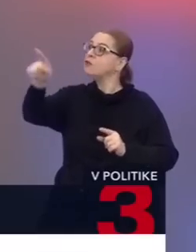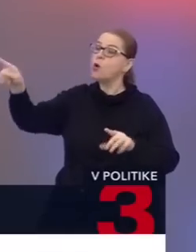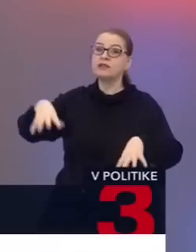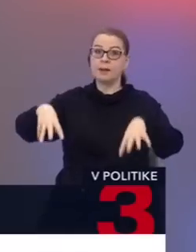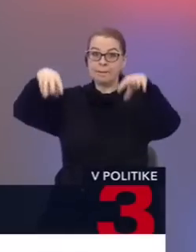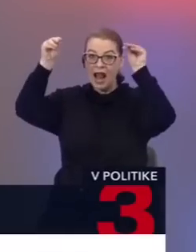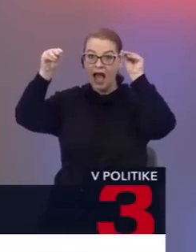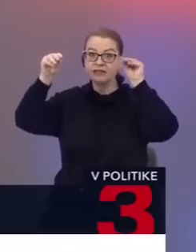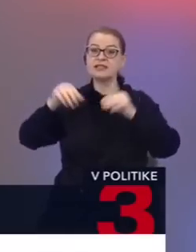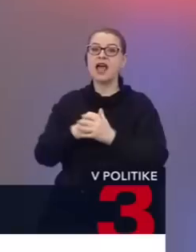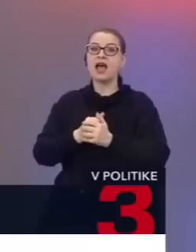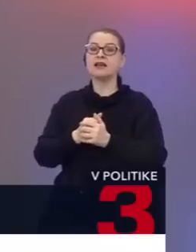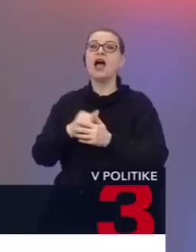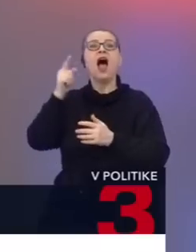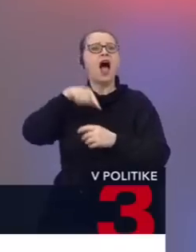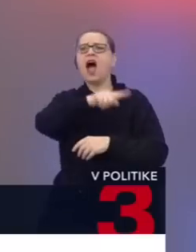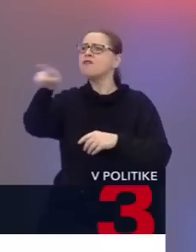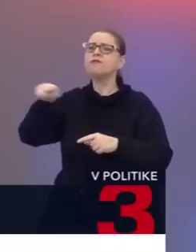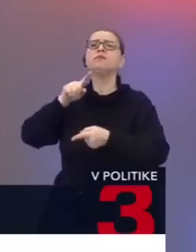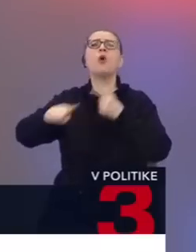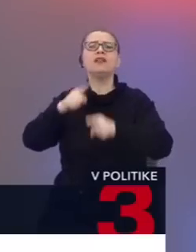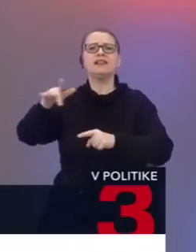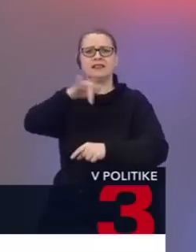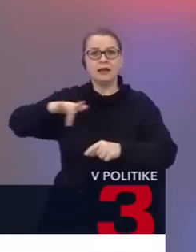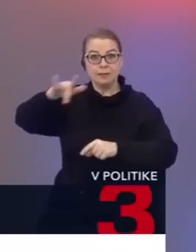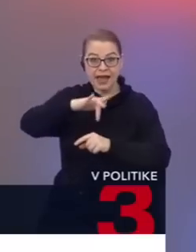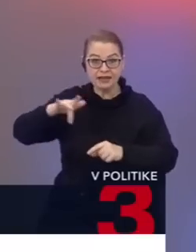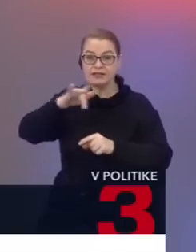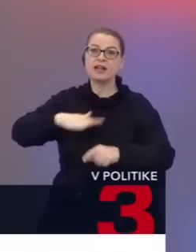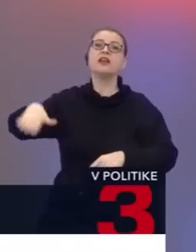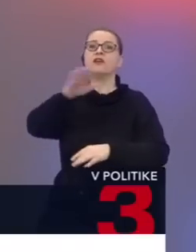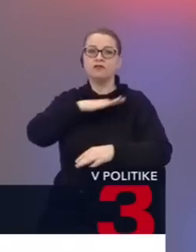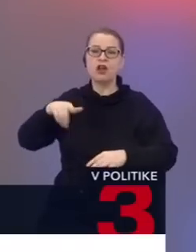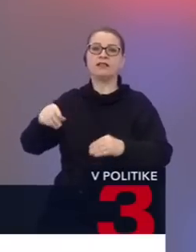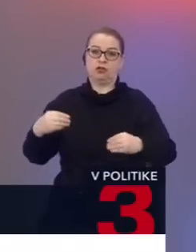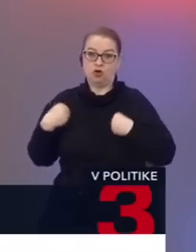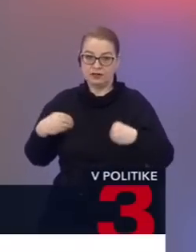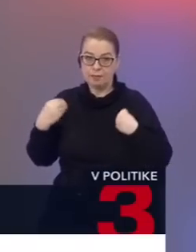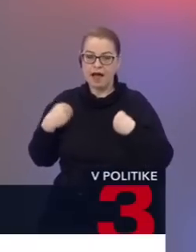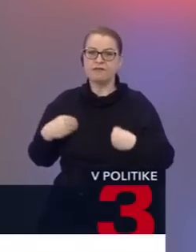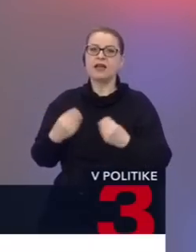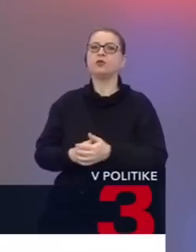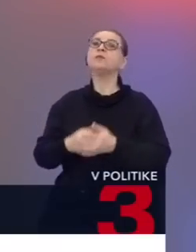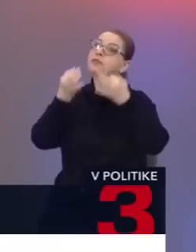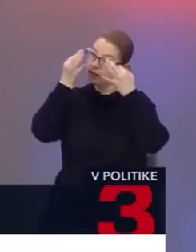Ale aj na Lazareckej či Sumračnej ulici v Bratislave vrchnosť dozabáva. Vítajte v Politike.